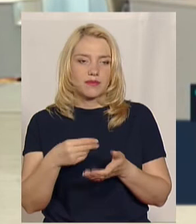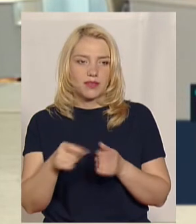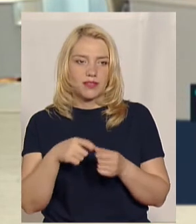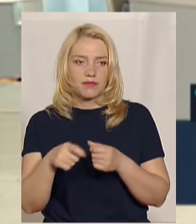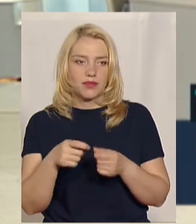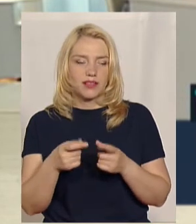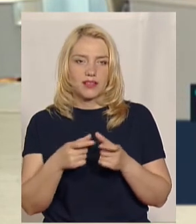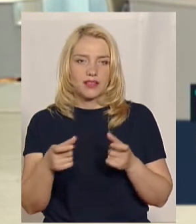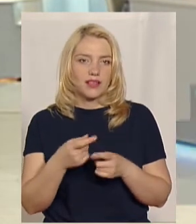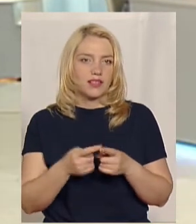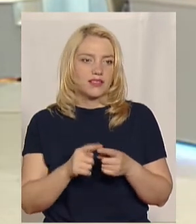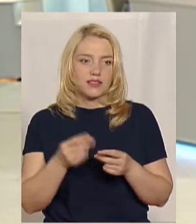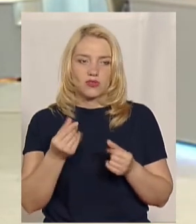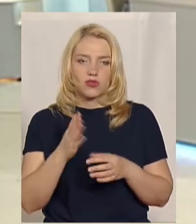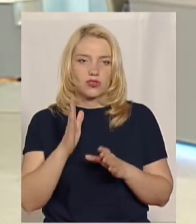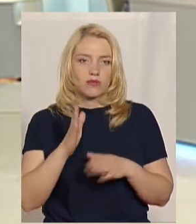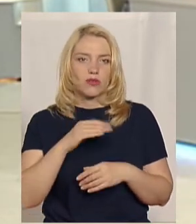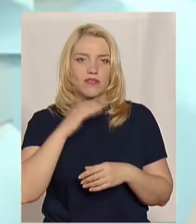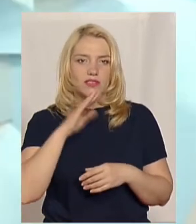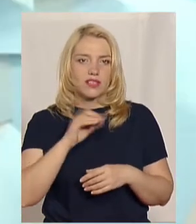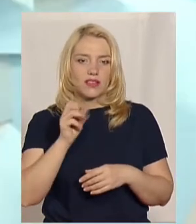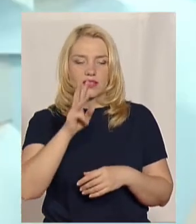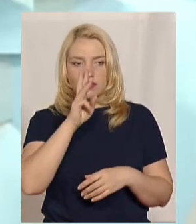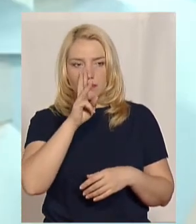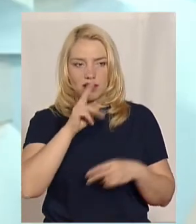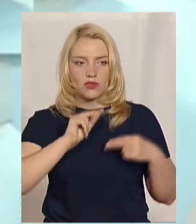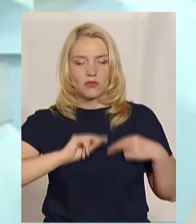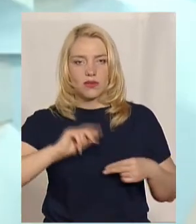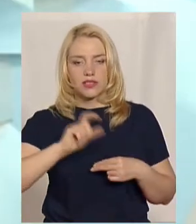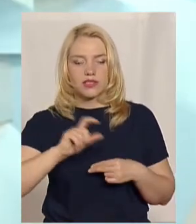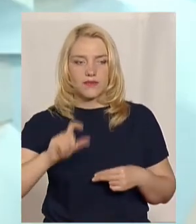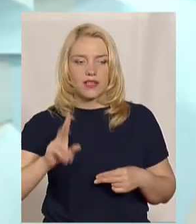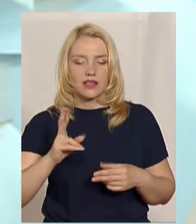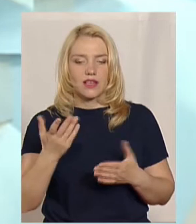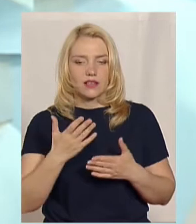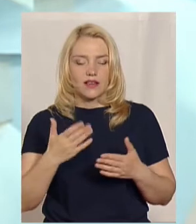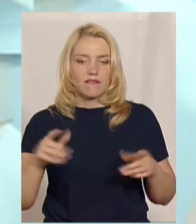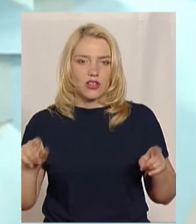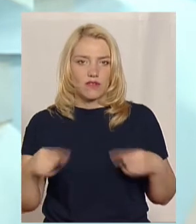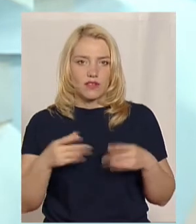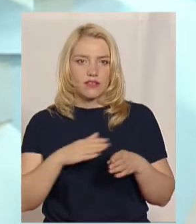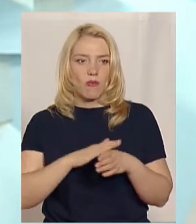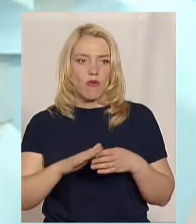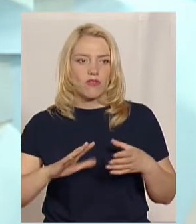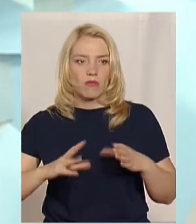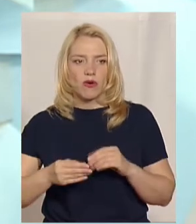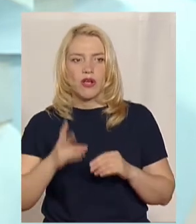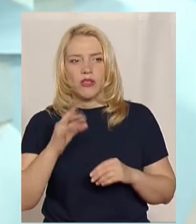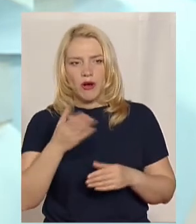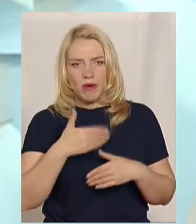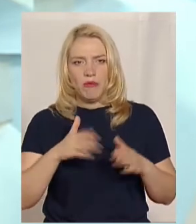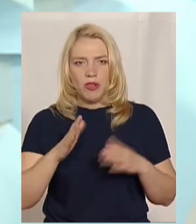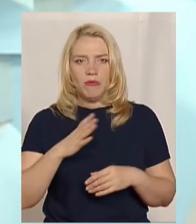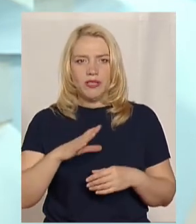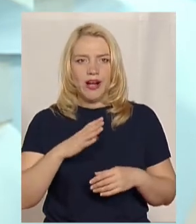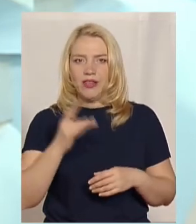Поки що цих коштів вистачить тільки на зарплату працівникам, яка відновилася в повному обсязі. Але будемо чекати.